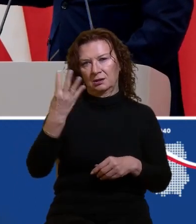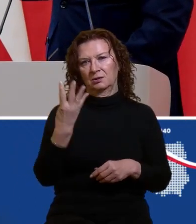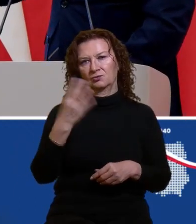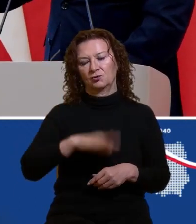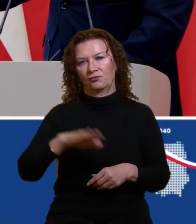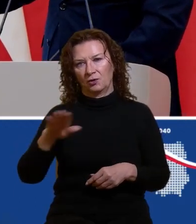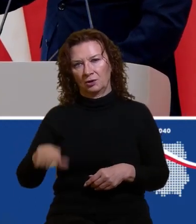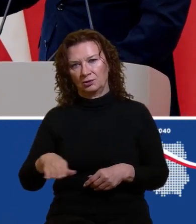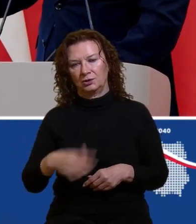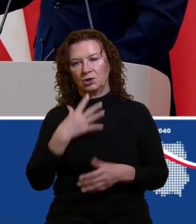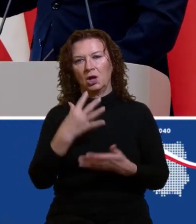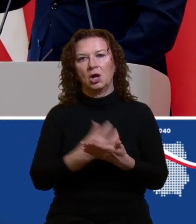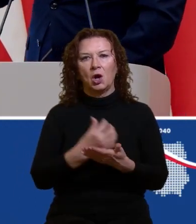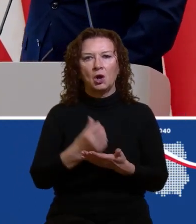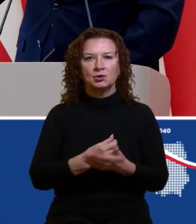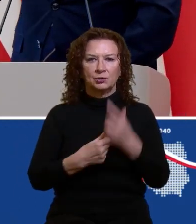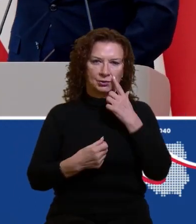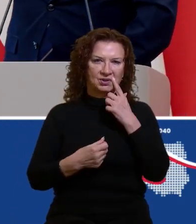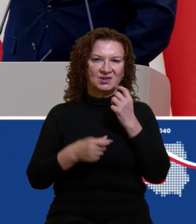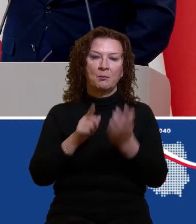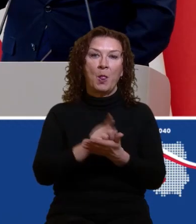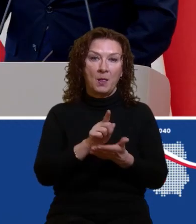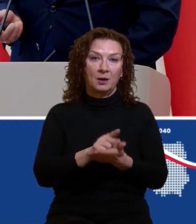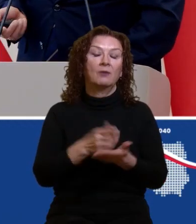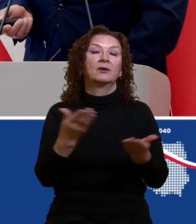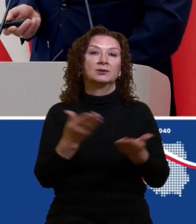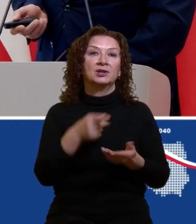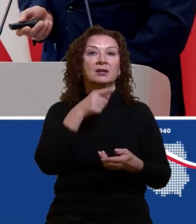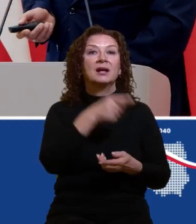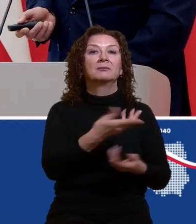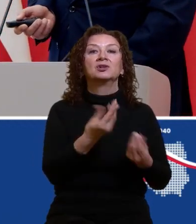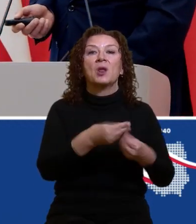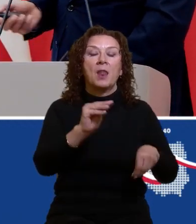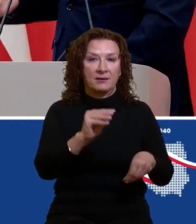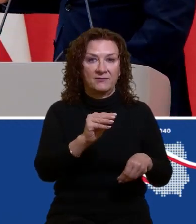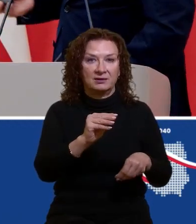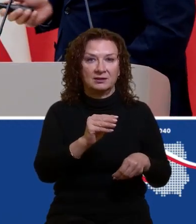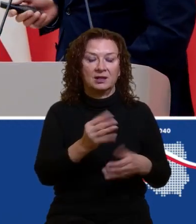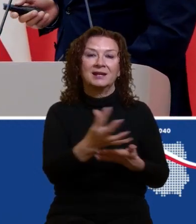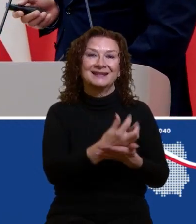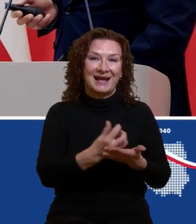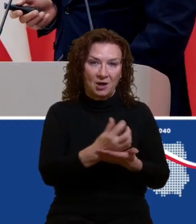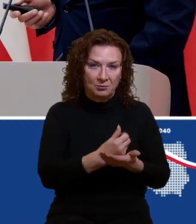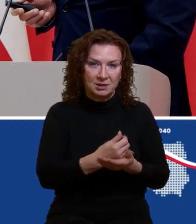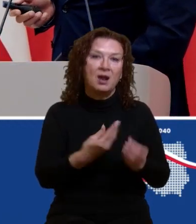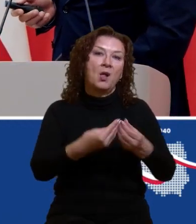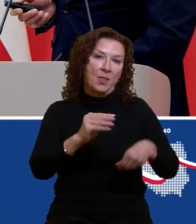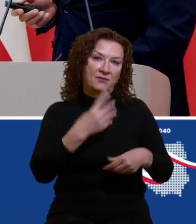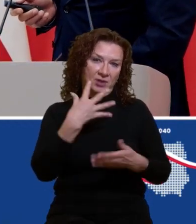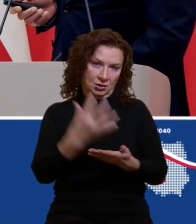Korzyści podatkowe są największe tam, gdzie są największe podatki, czyli tam, gdzie są największe dochody. I z punktu widzenia